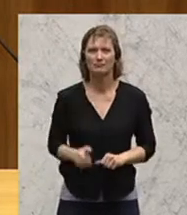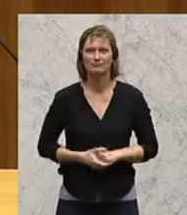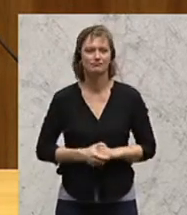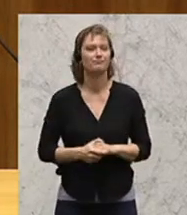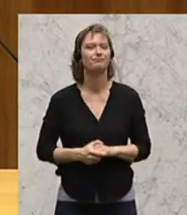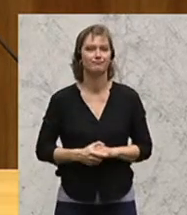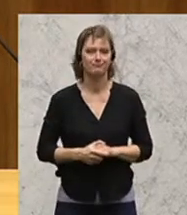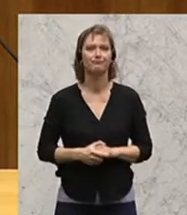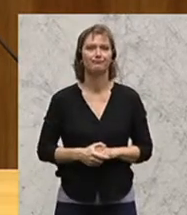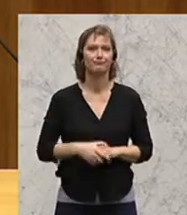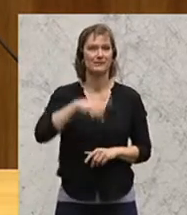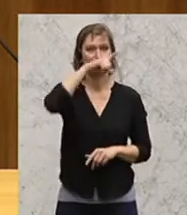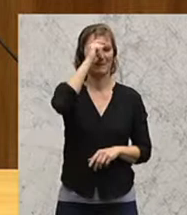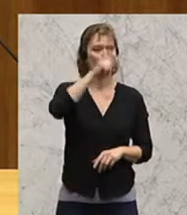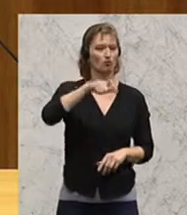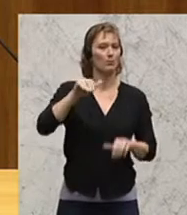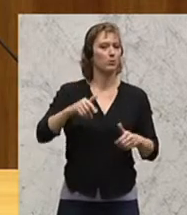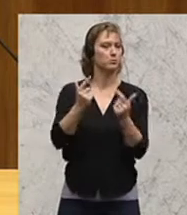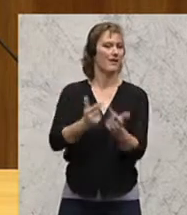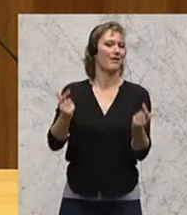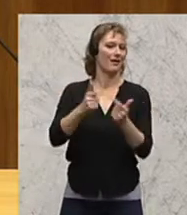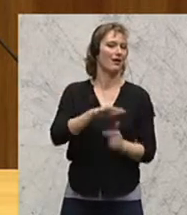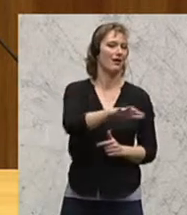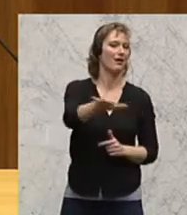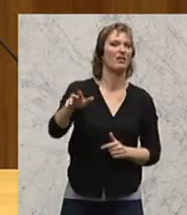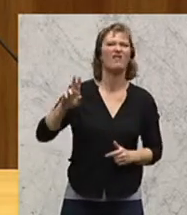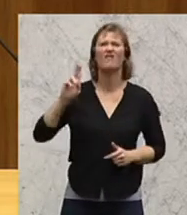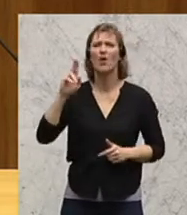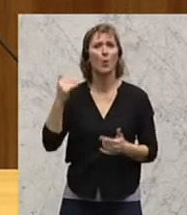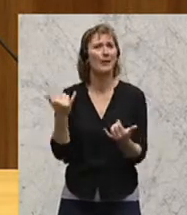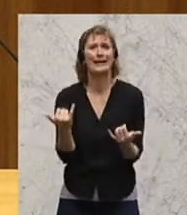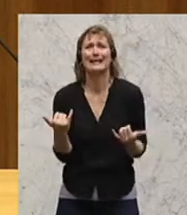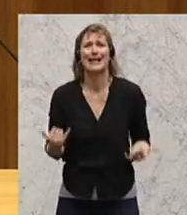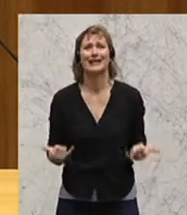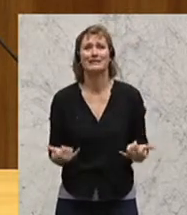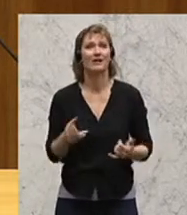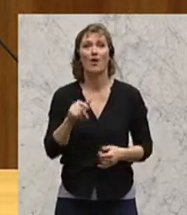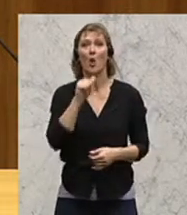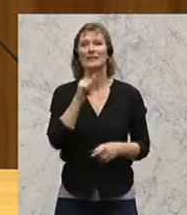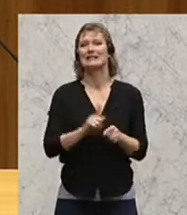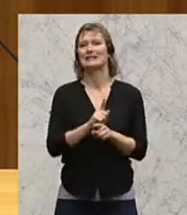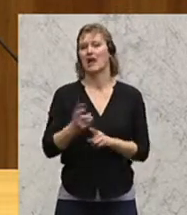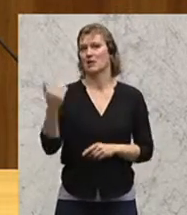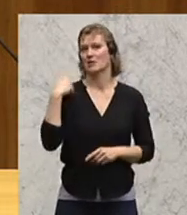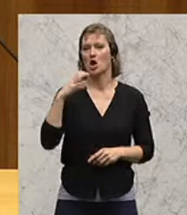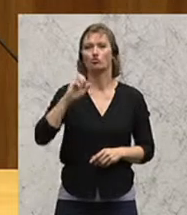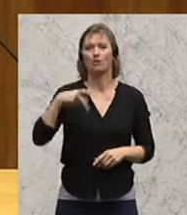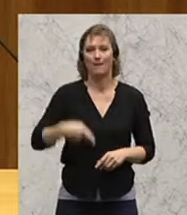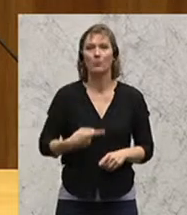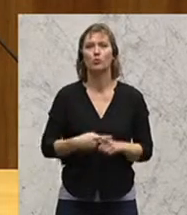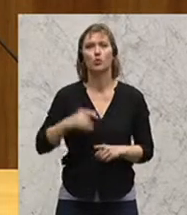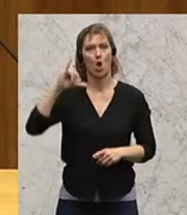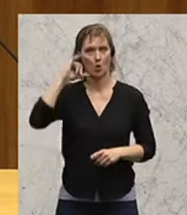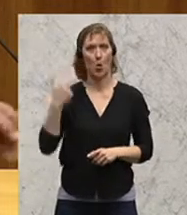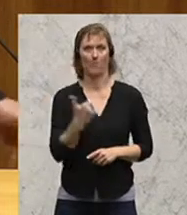Aber was man den Menschen erklären muss, ist, warum gerade jetzt und warum nicht zu Zeiten von Josef Schaap und Karl-Heinz Kopf,